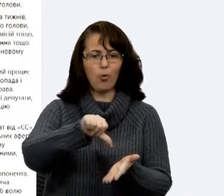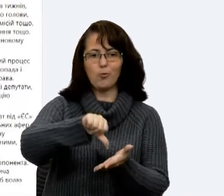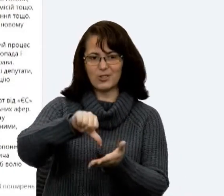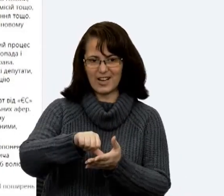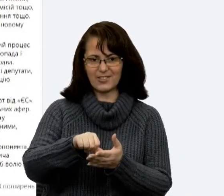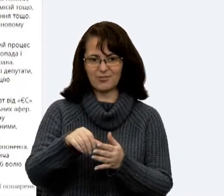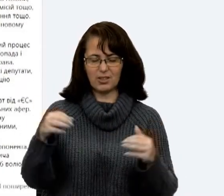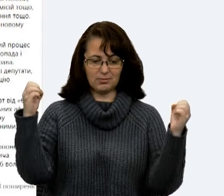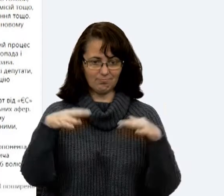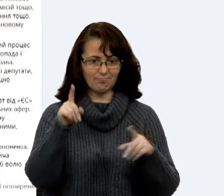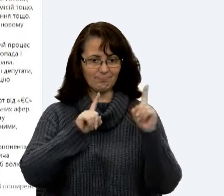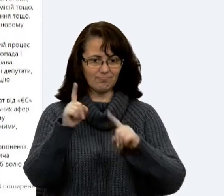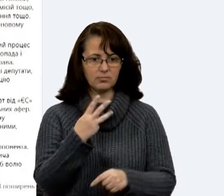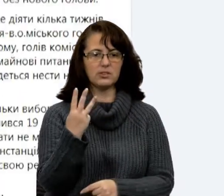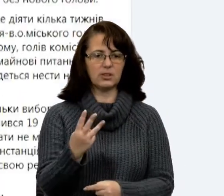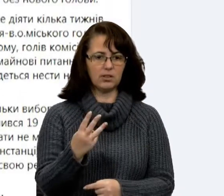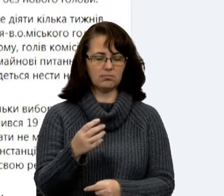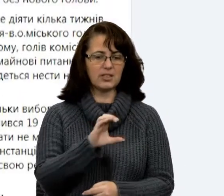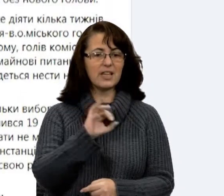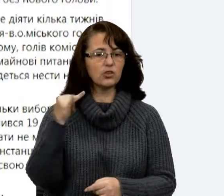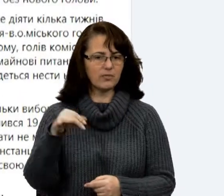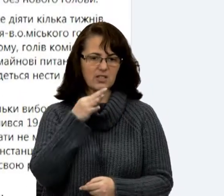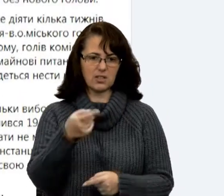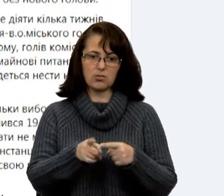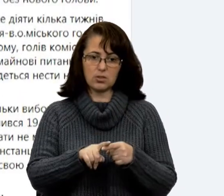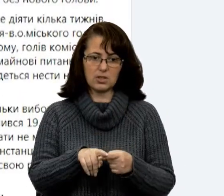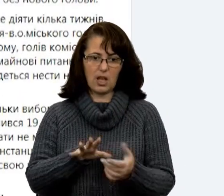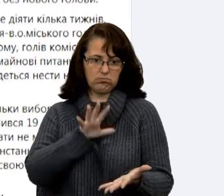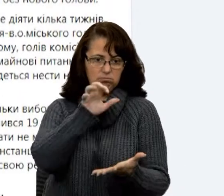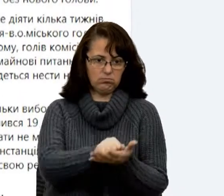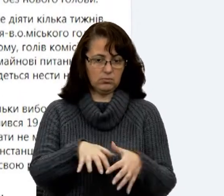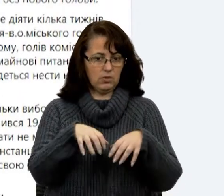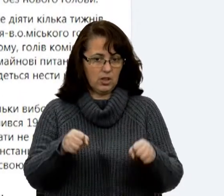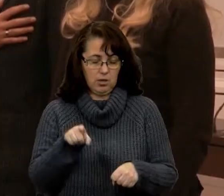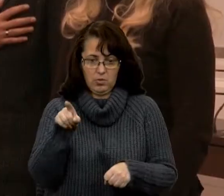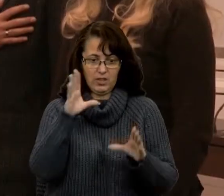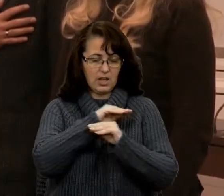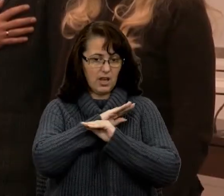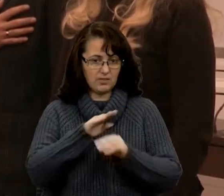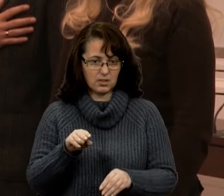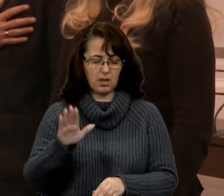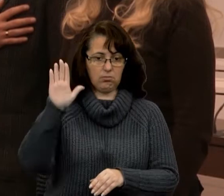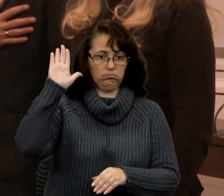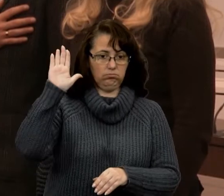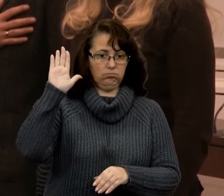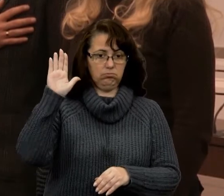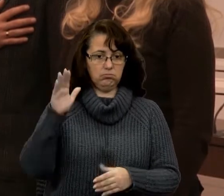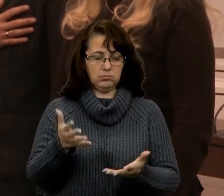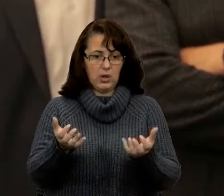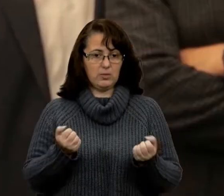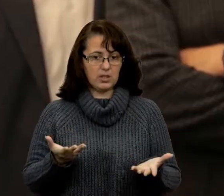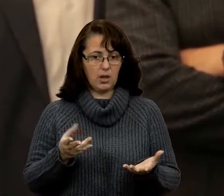Садовий заявив, це, буцімто, узурпація влади, бо ж він не встиг скласти присягу разом із депутатами. Їх, тим не менше,